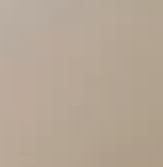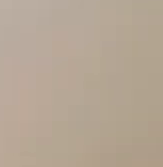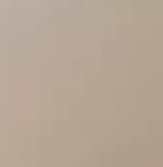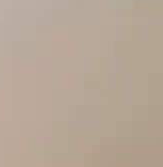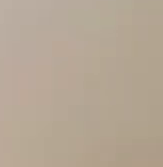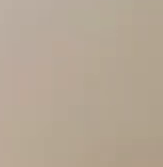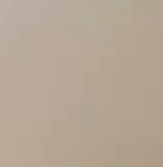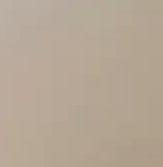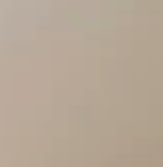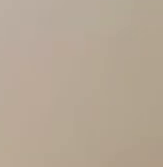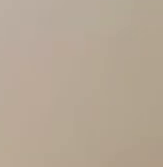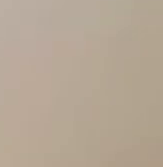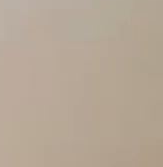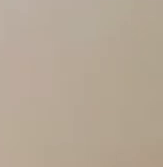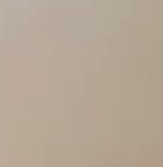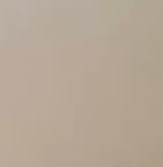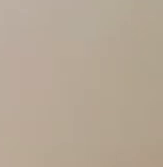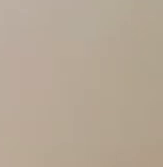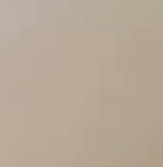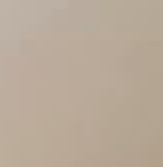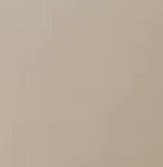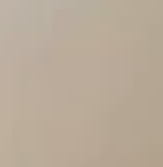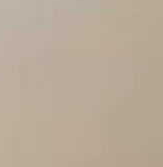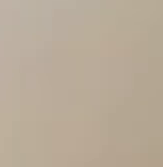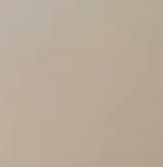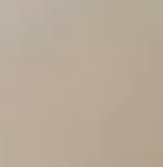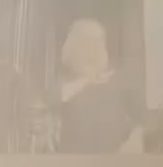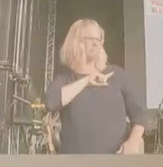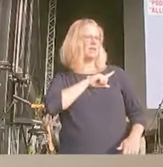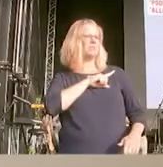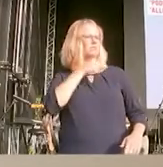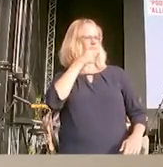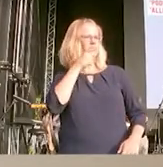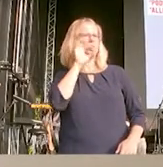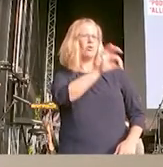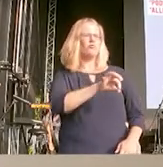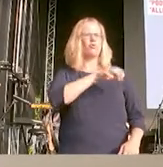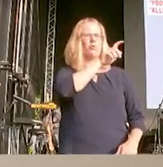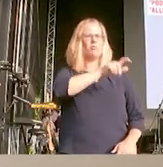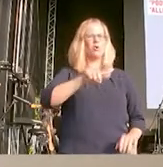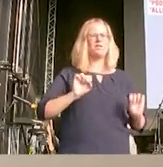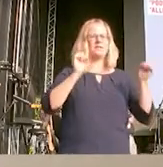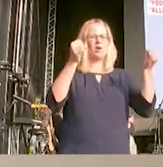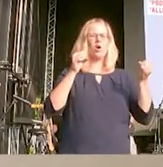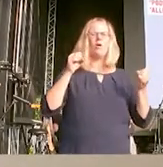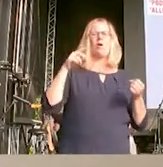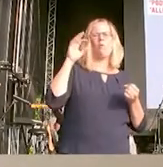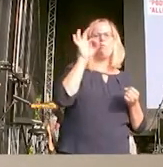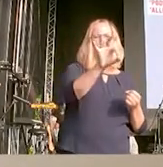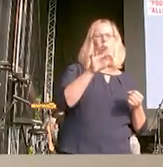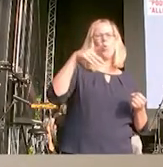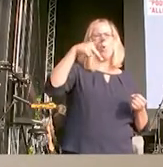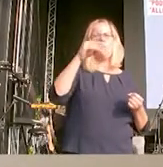Mein Name ist Jens Hausner und ich bin Sprecher der Bürgerinitiative Pro Pödelwitz. Zusammen mit dem Bündnis Pödelwitz